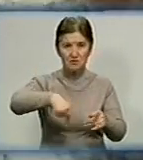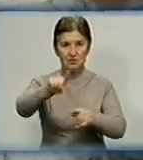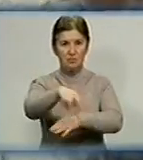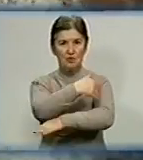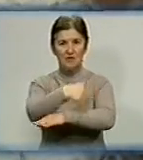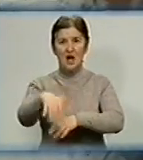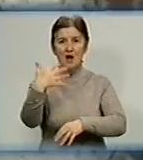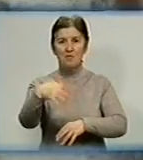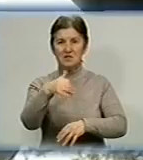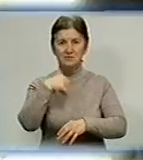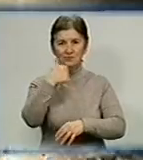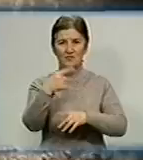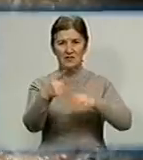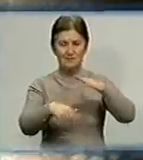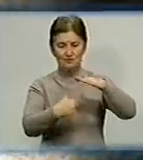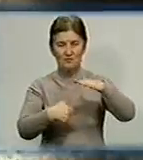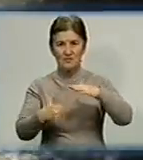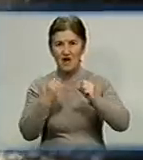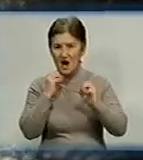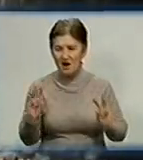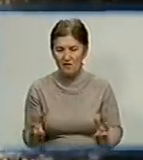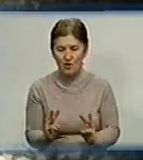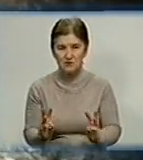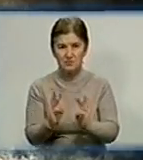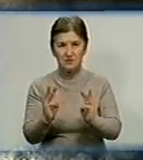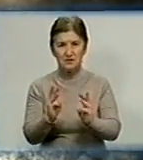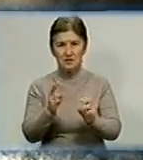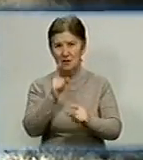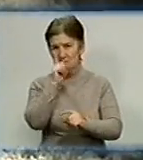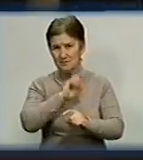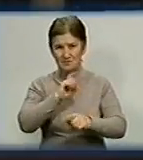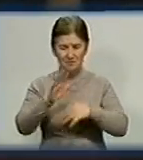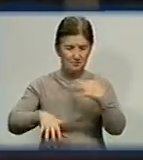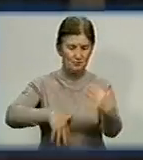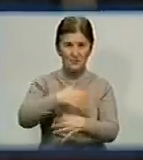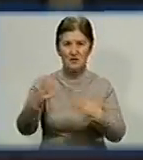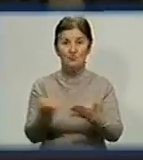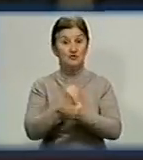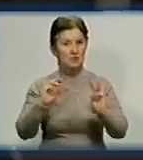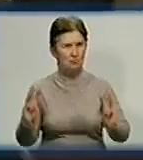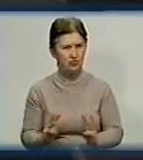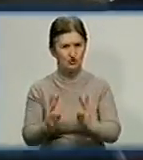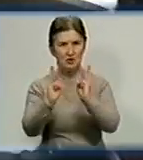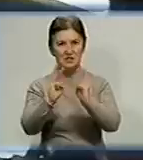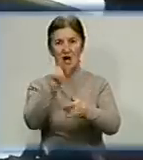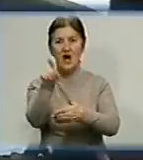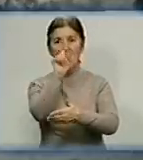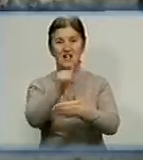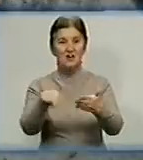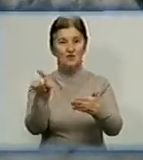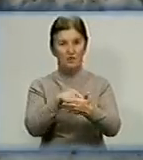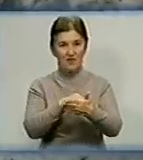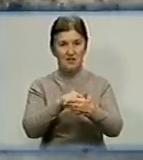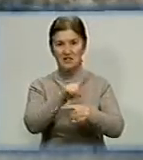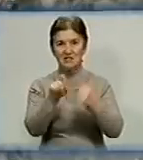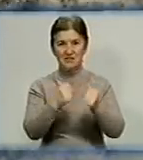50 років жовтня. Троє безпритульних розпалили вогнище. Через необережне поводження з вогнем зайнялася пожежа. Ліквідувати загорання рятувальникам вдалося